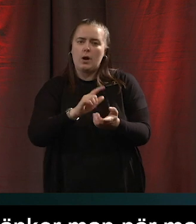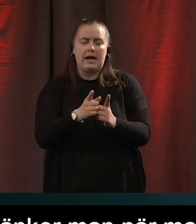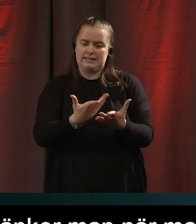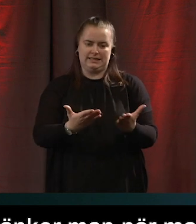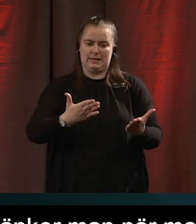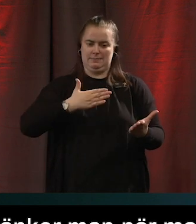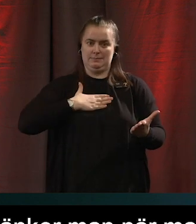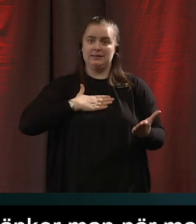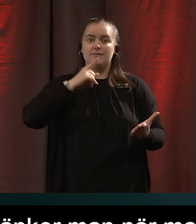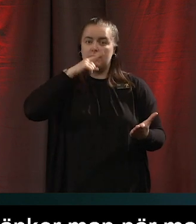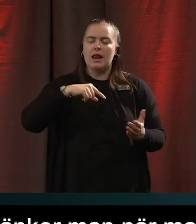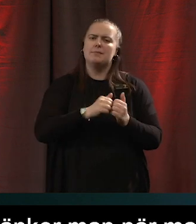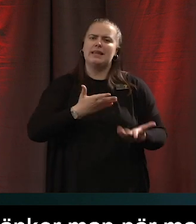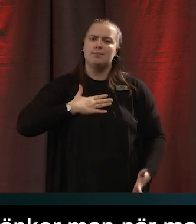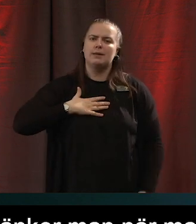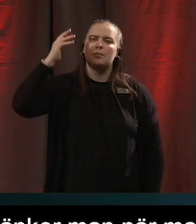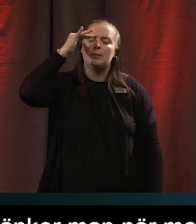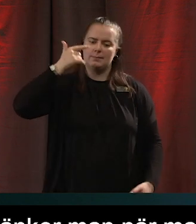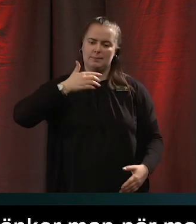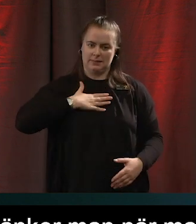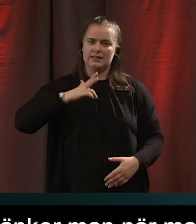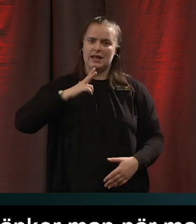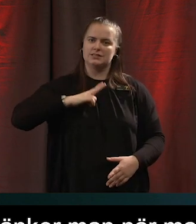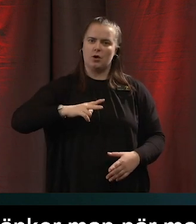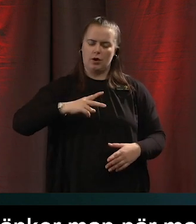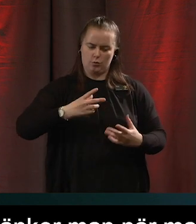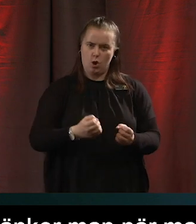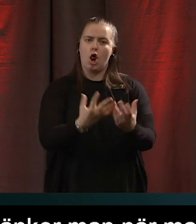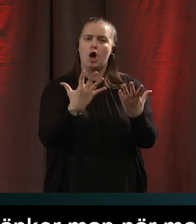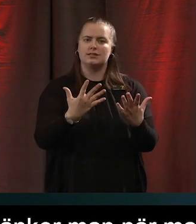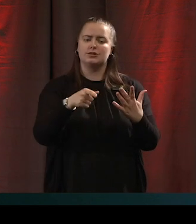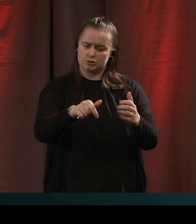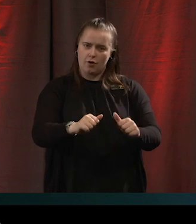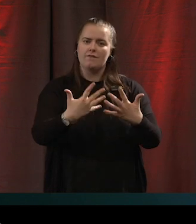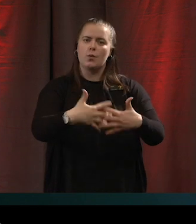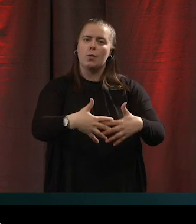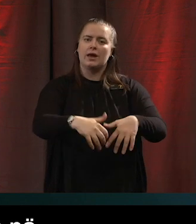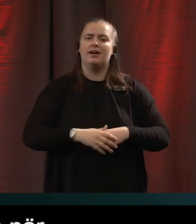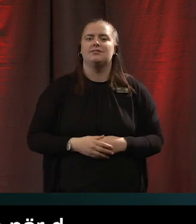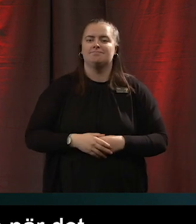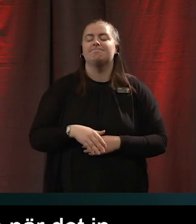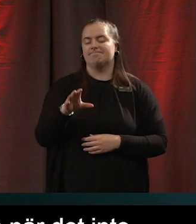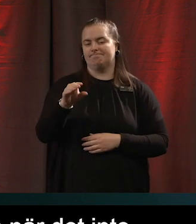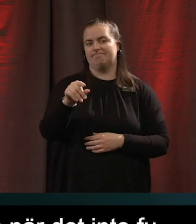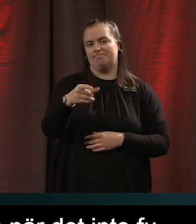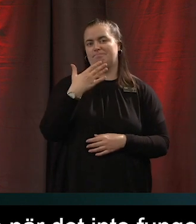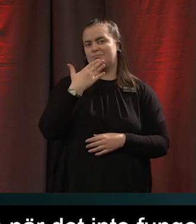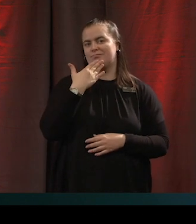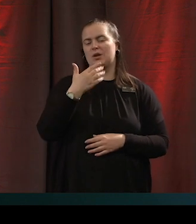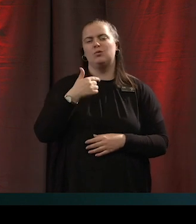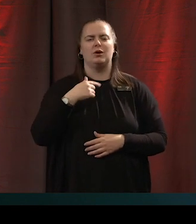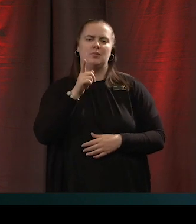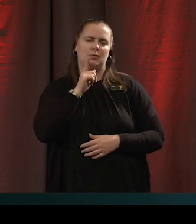det är mitt problem och det är fortfarande mitt ansvar att få det att funka. En jättebra distinktion. Och jag vet inte jag brukar ju